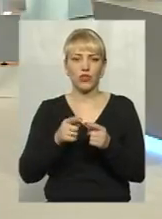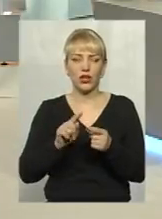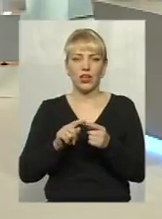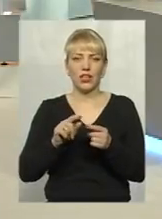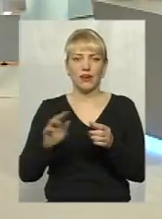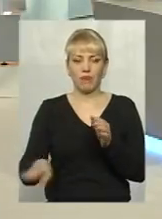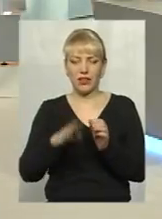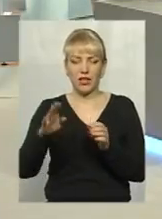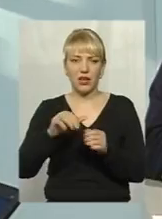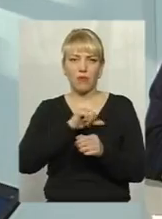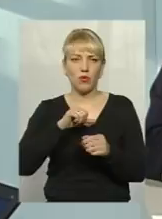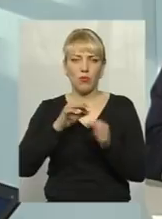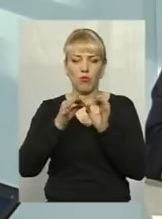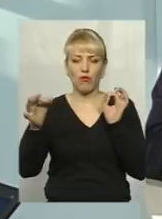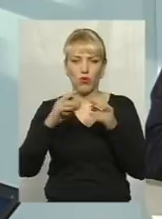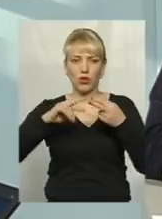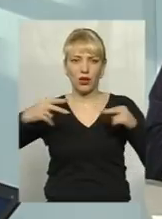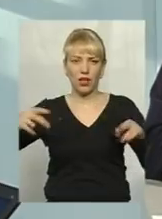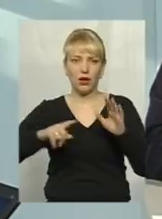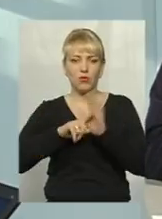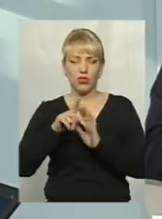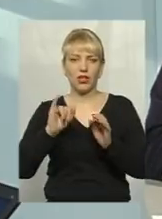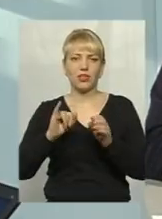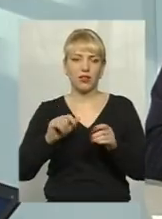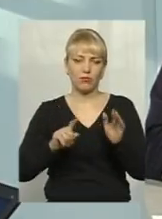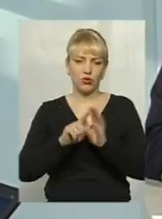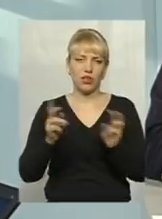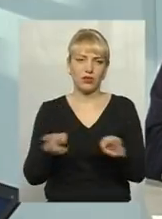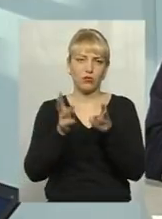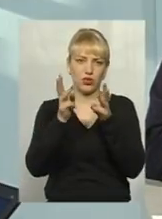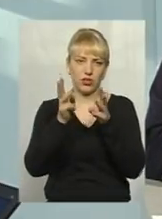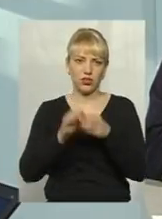проводка. Начинаєте горіти ізоляція, і це призводить до пожежі.